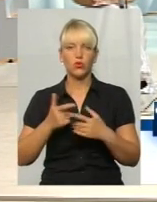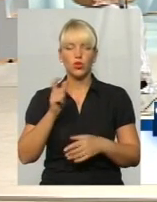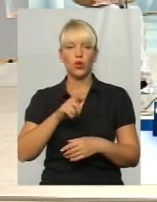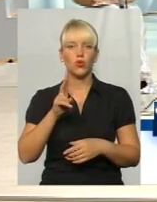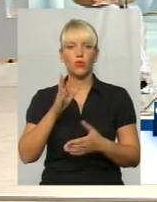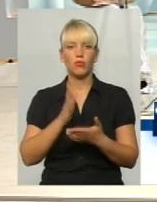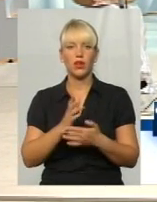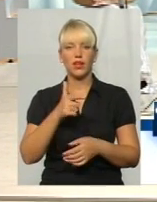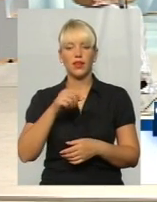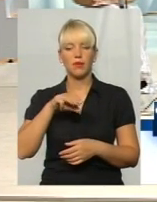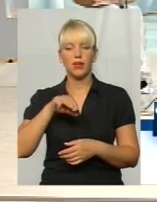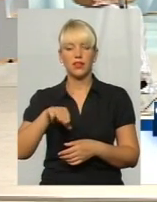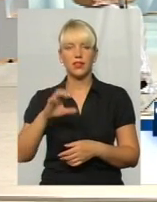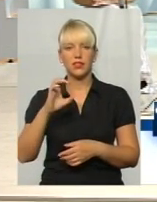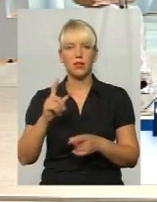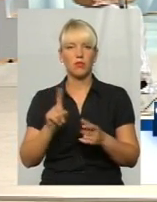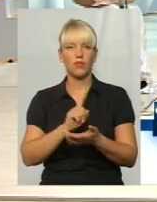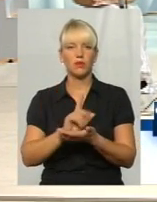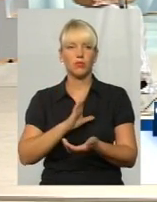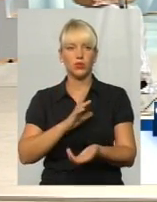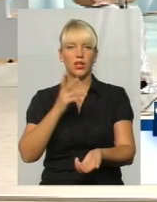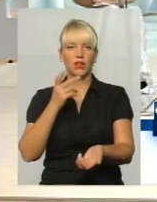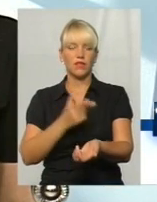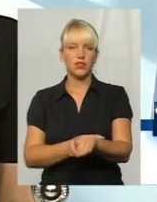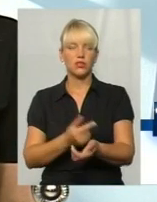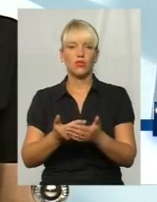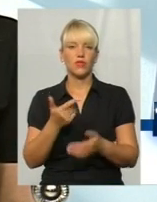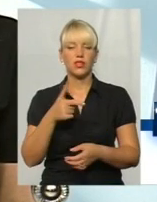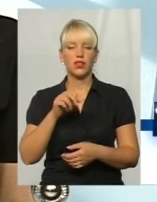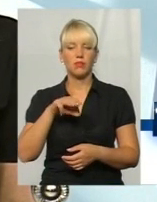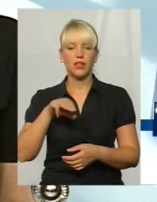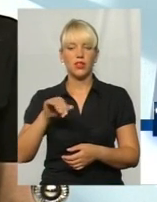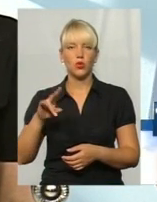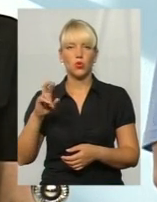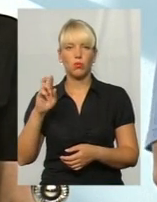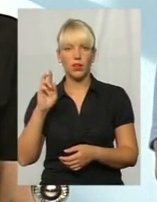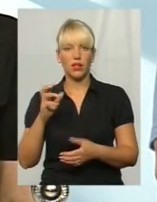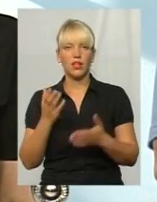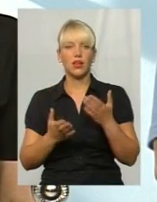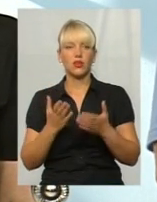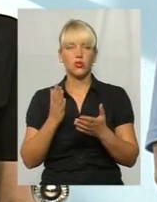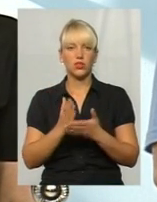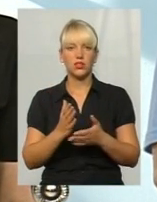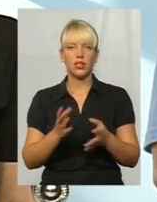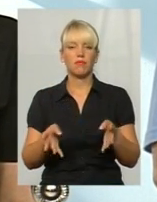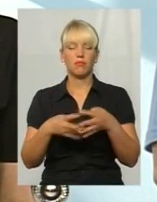гепатит С, обов'язково мають бути вакциновані без гепатиту Б, тому що коли є комбінація мікст оцих двох